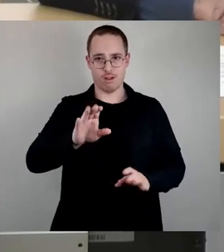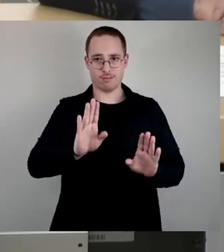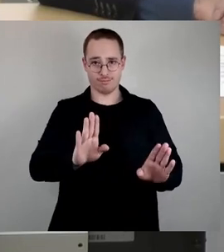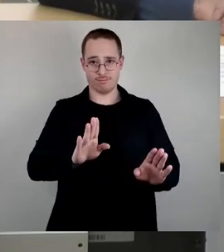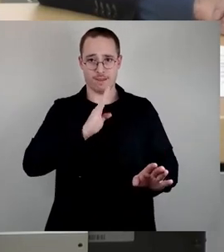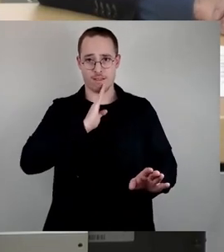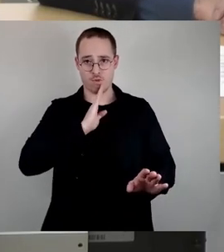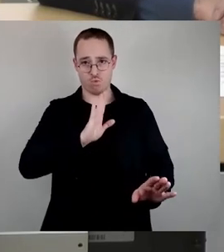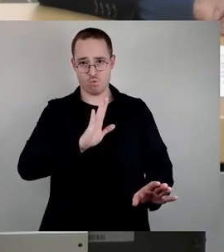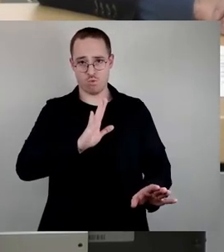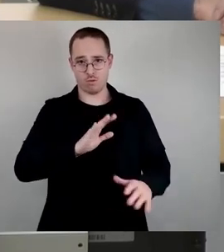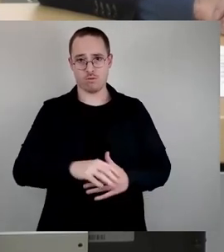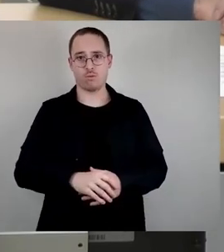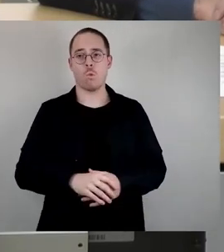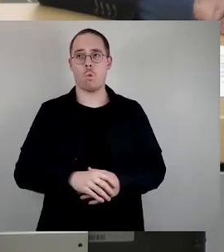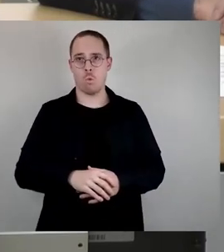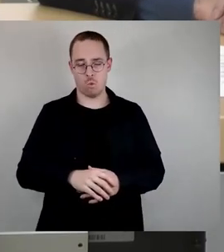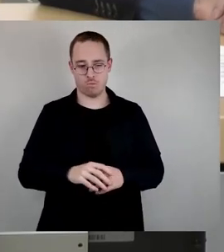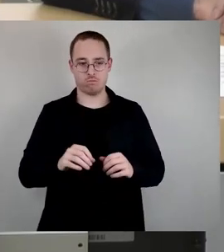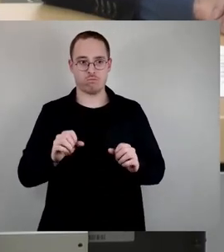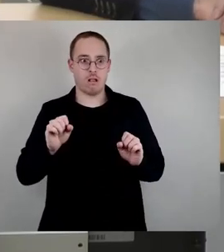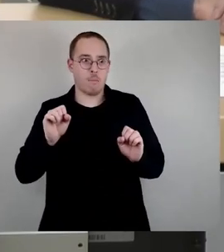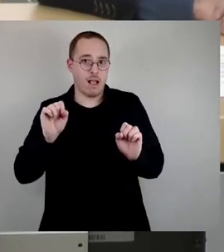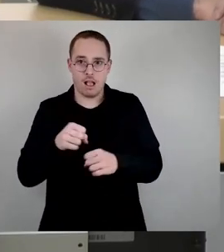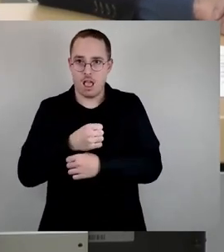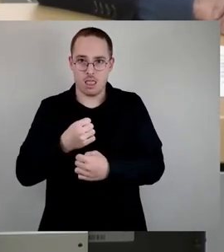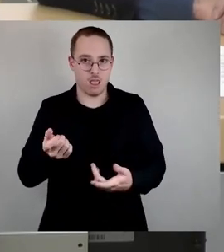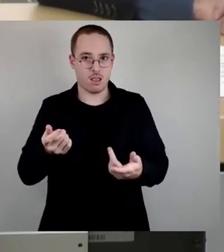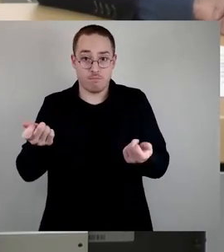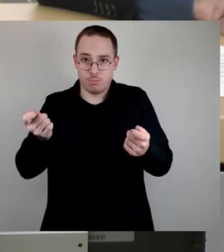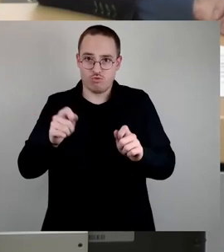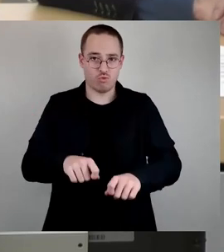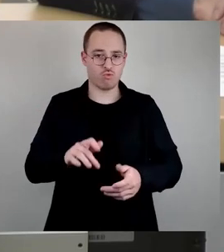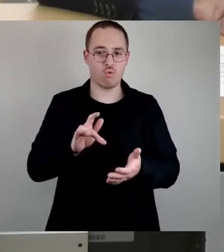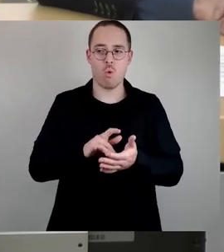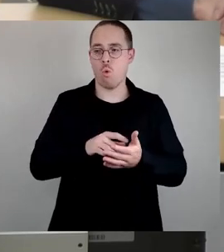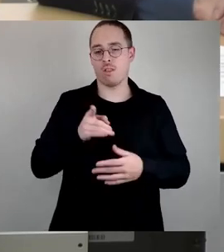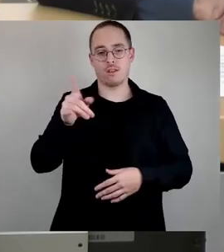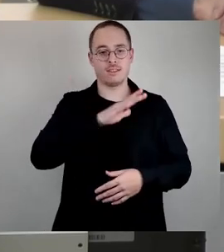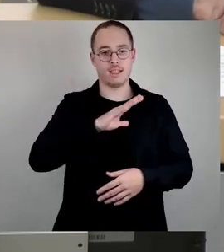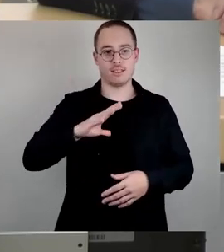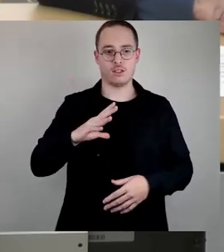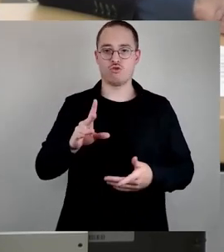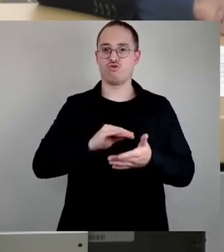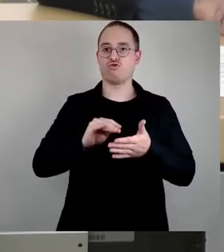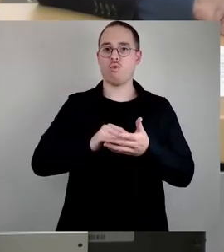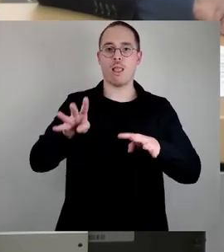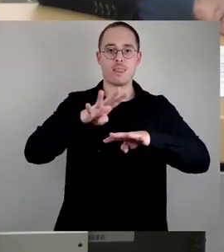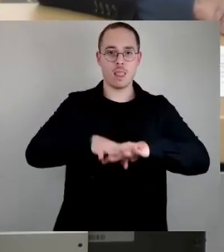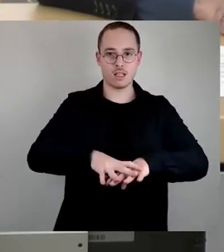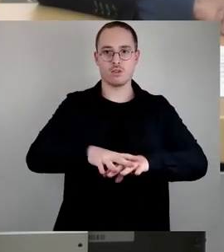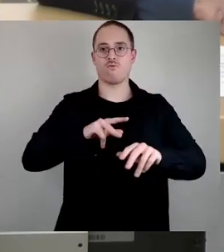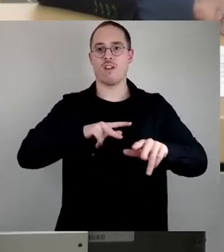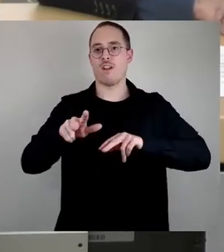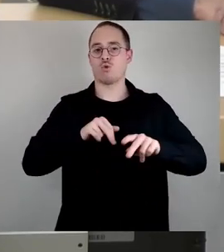Das können wir natürlich deswegen nicht beschließen, weil sich das aus dem Sächsischen Schulnetz Verwaltungsordnung ergibt. Aber Gespräche hier mit dem